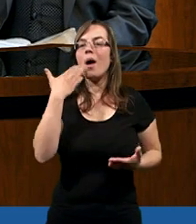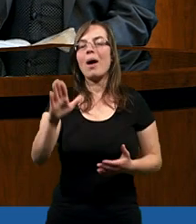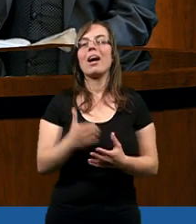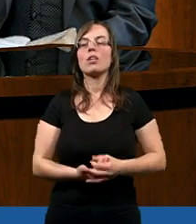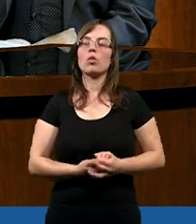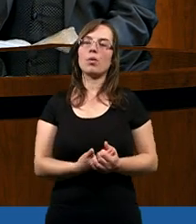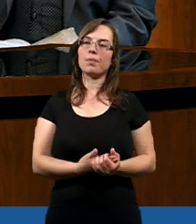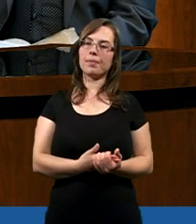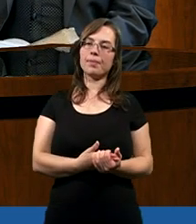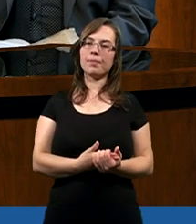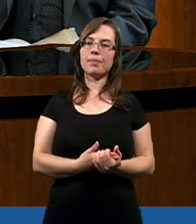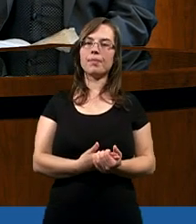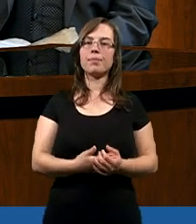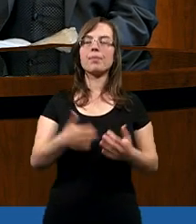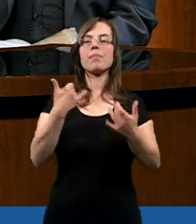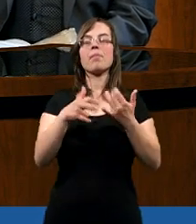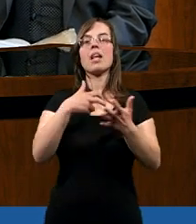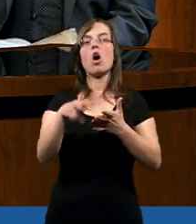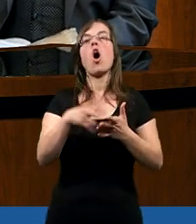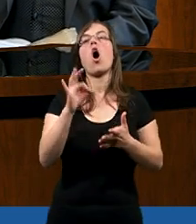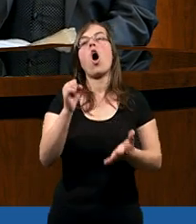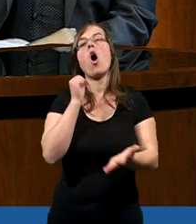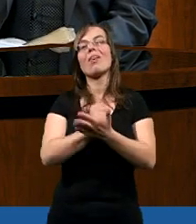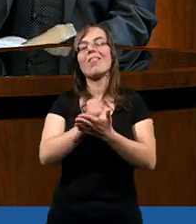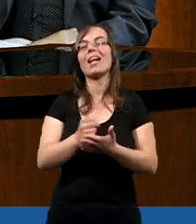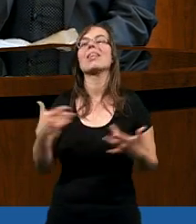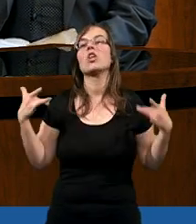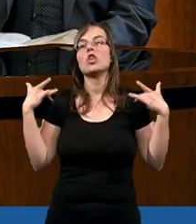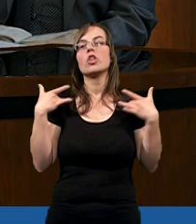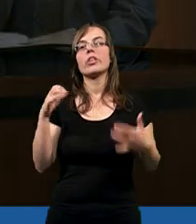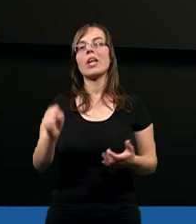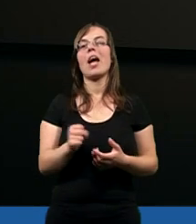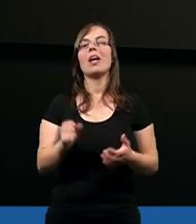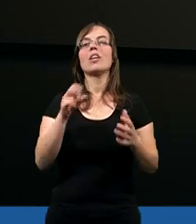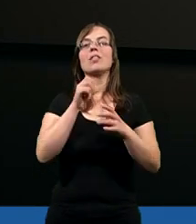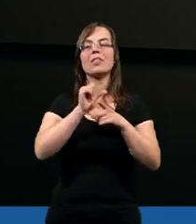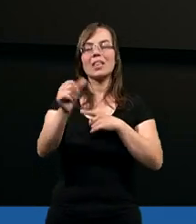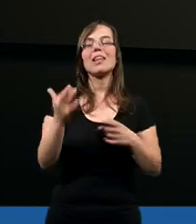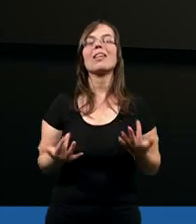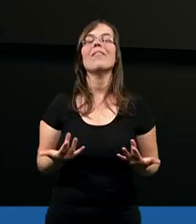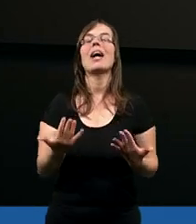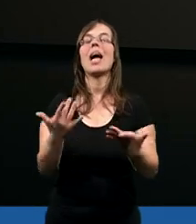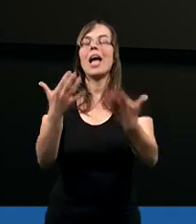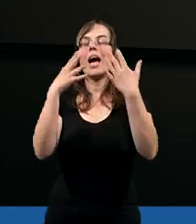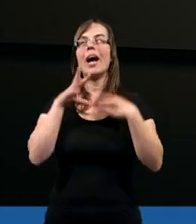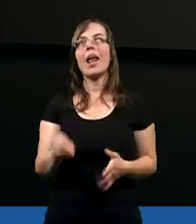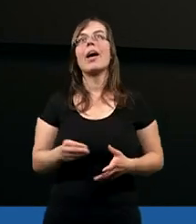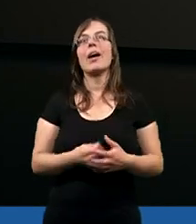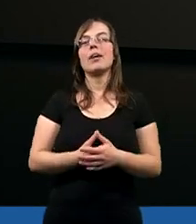bardzo. Jeśli chodzi o kwestię życia, jest wiele